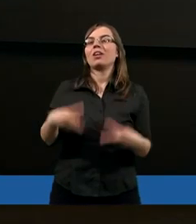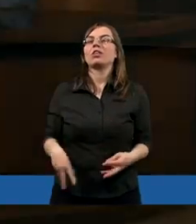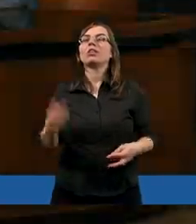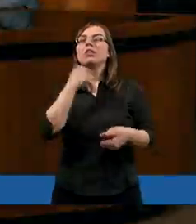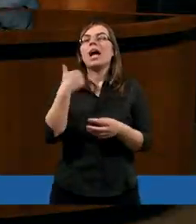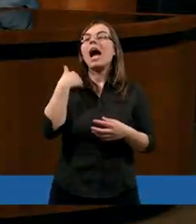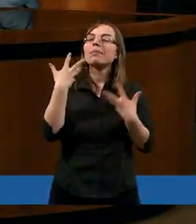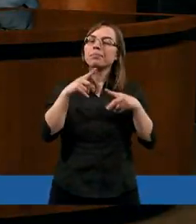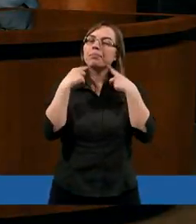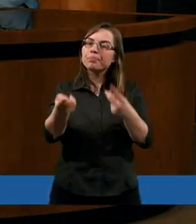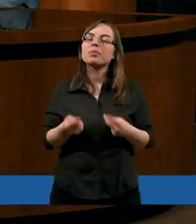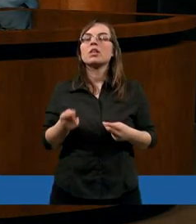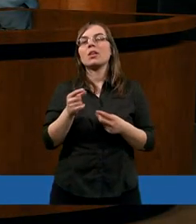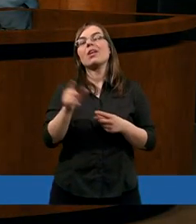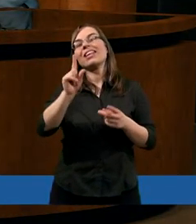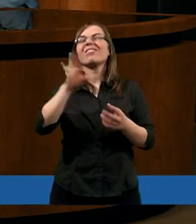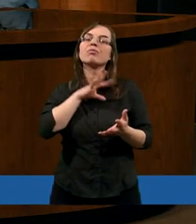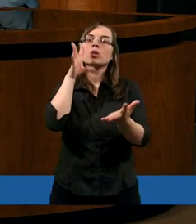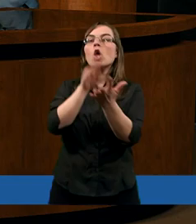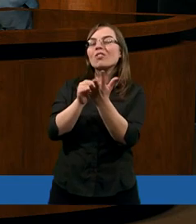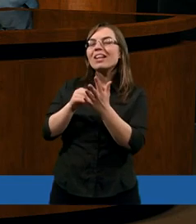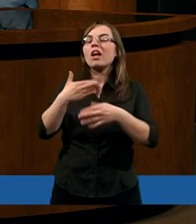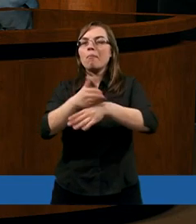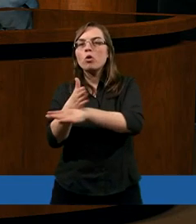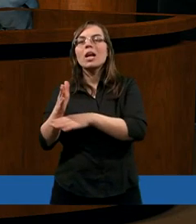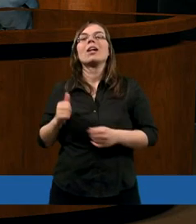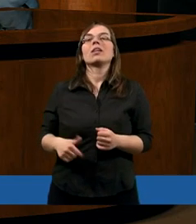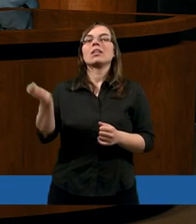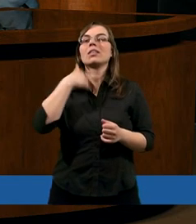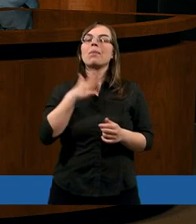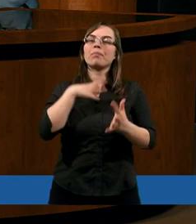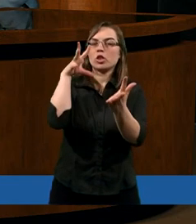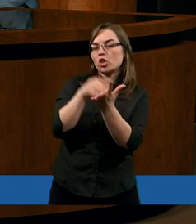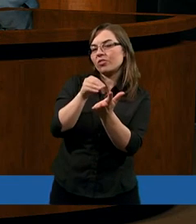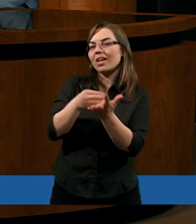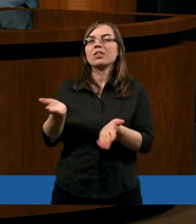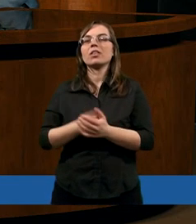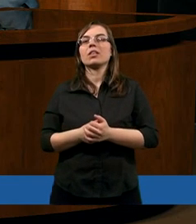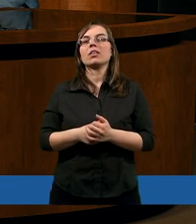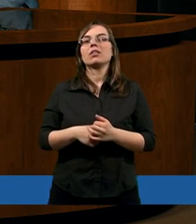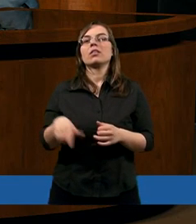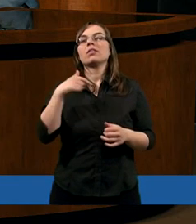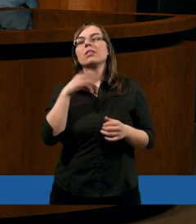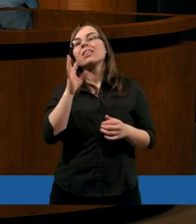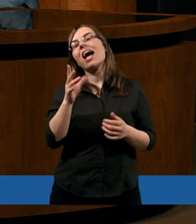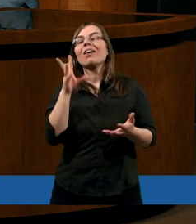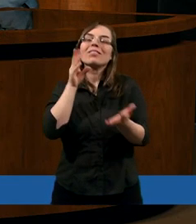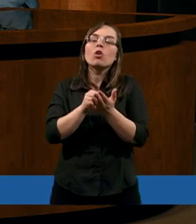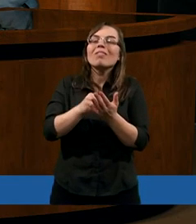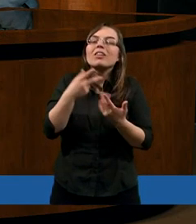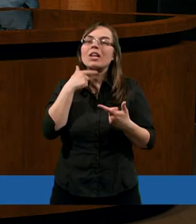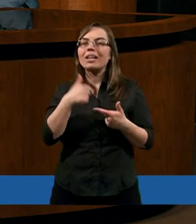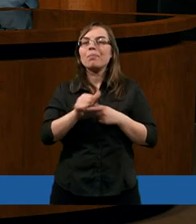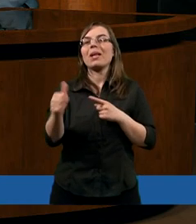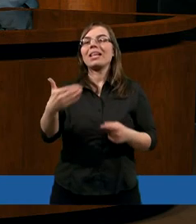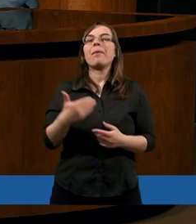Ja bym chciała się z Wami podzielić doświadczeniami. Miałam doświadczenie, wiele doświadczeń ze starszymi